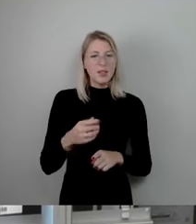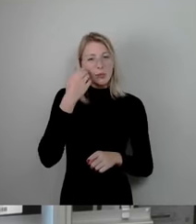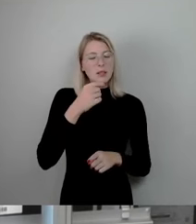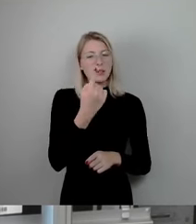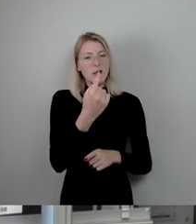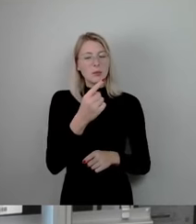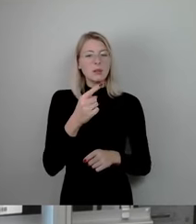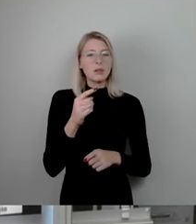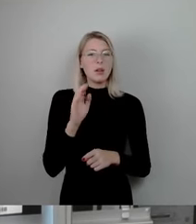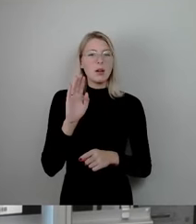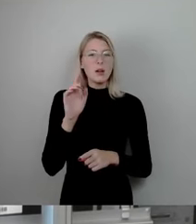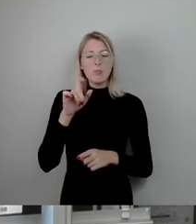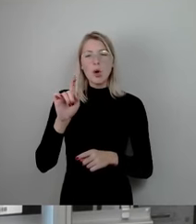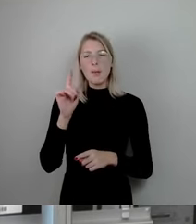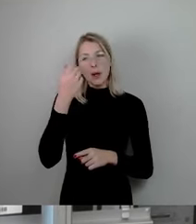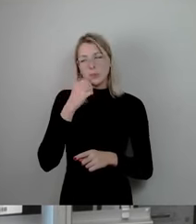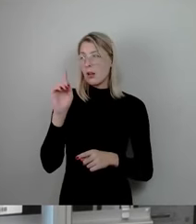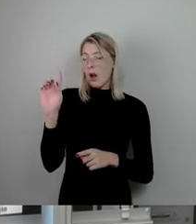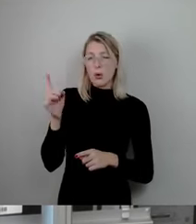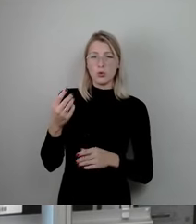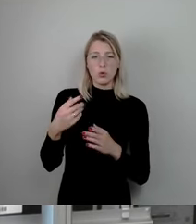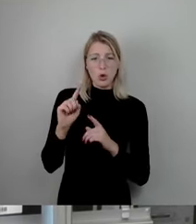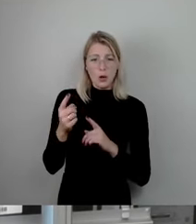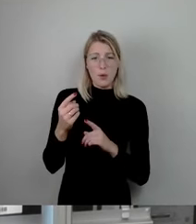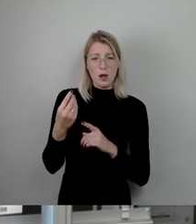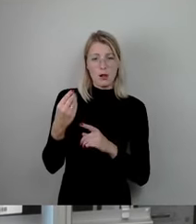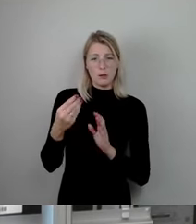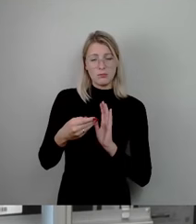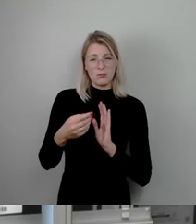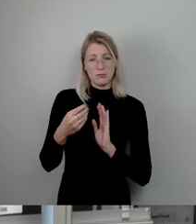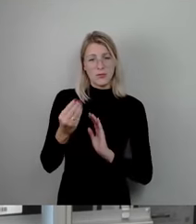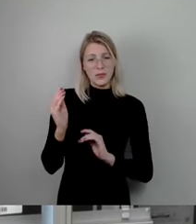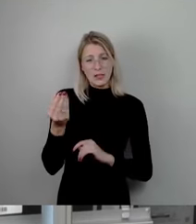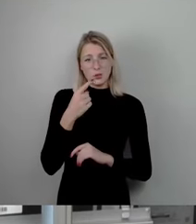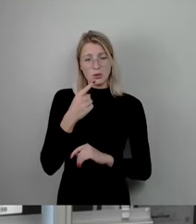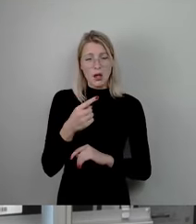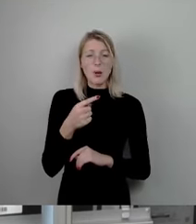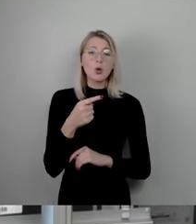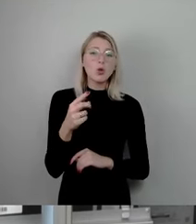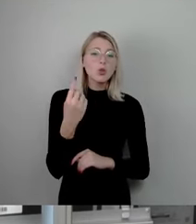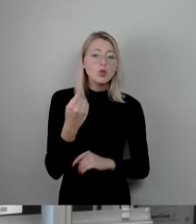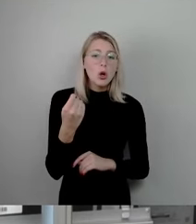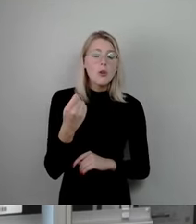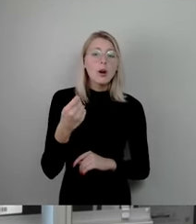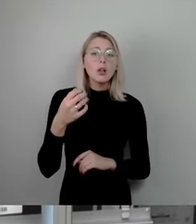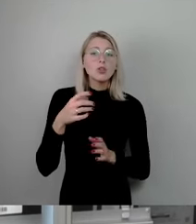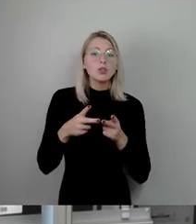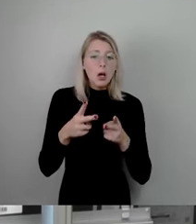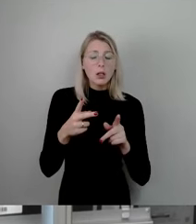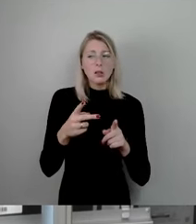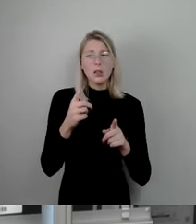Und ich müsste mich schon sehr täuschen, auch bei der Kunersdorfer Straße, also wenn ich mich nicht ganz täusche, wurde gesagt, da wird was geplant werden.